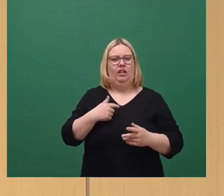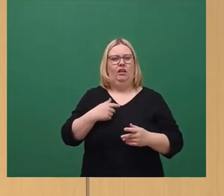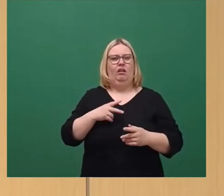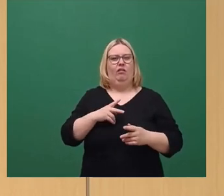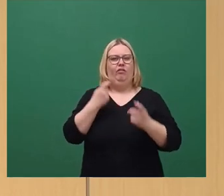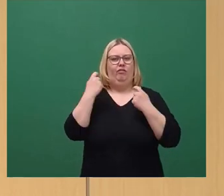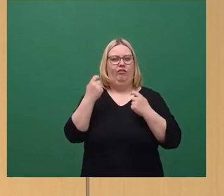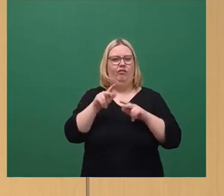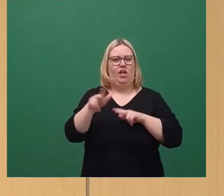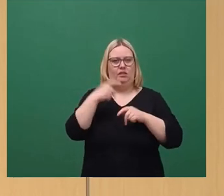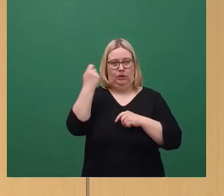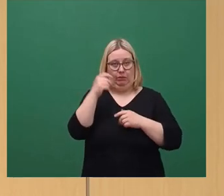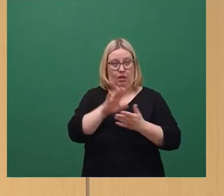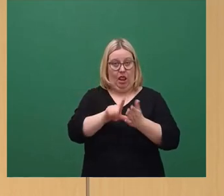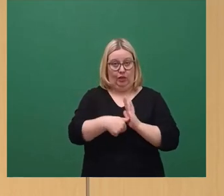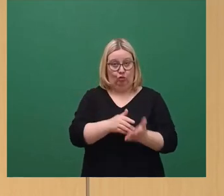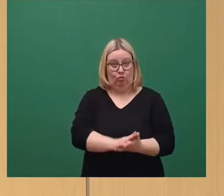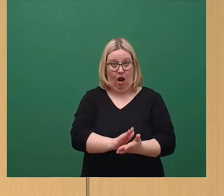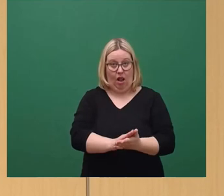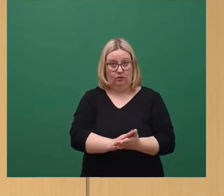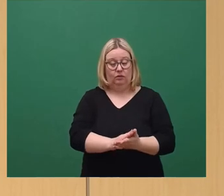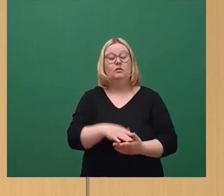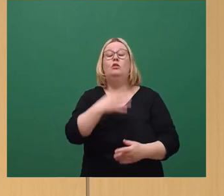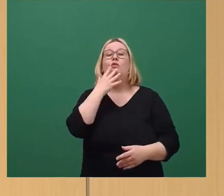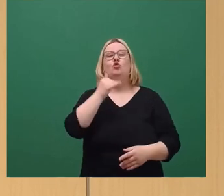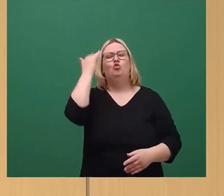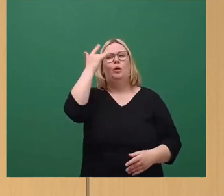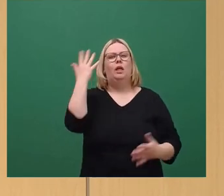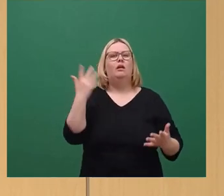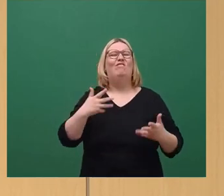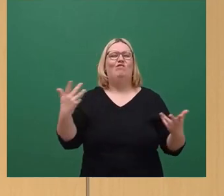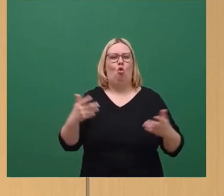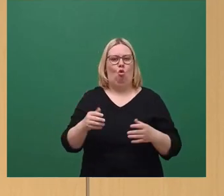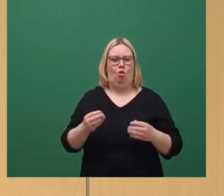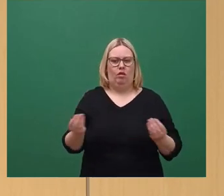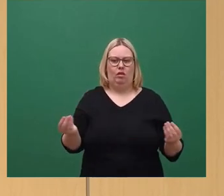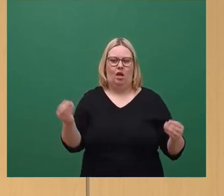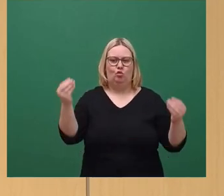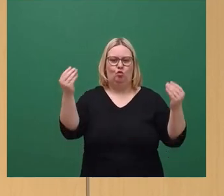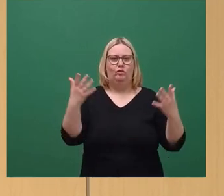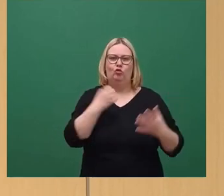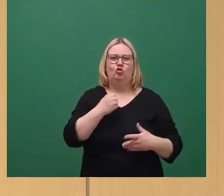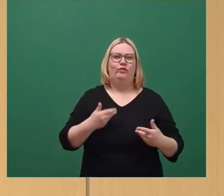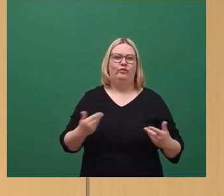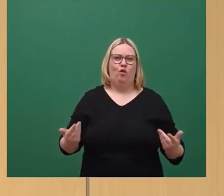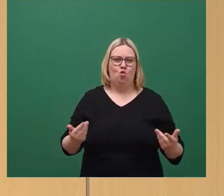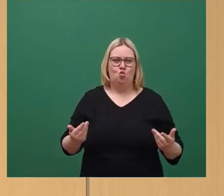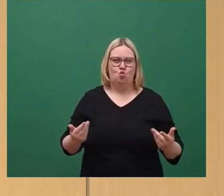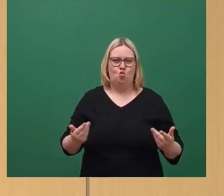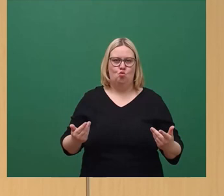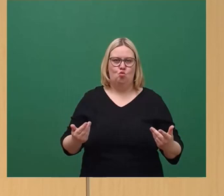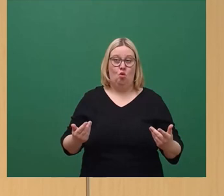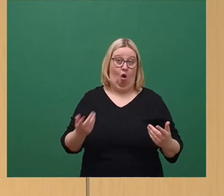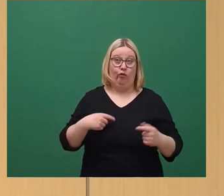Wir wollen überdenken, wo es Netzerweiterungen geben muss, auch in der längerfristigen